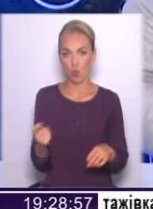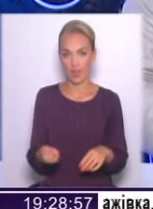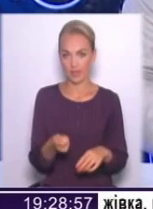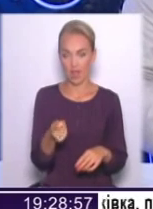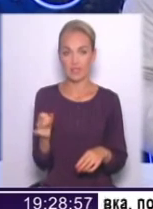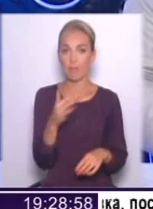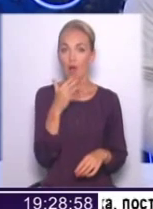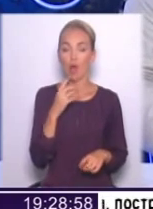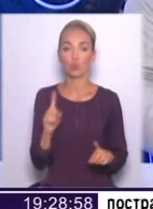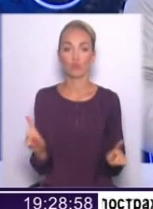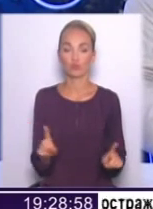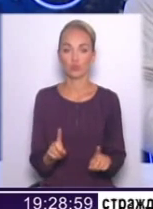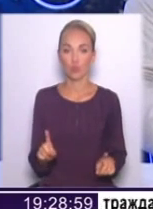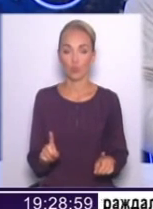чому